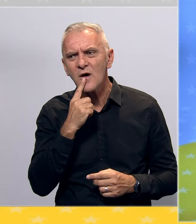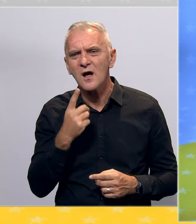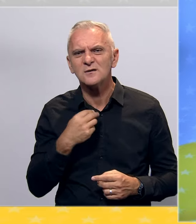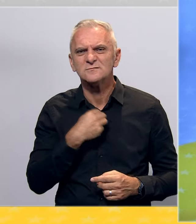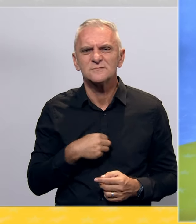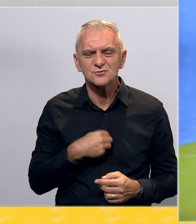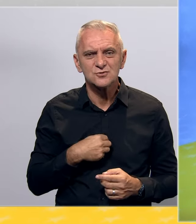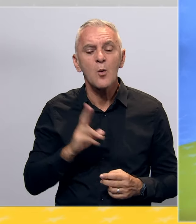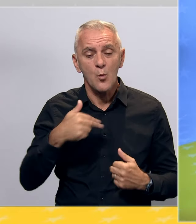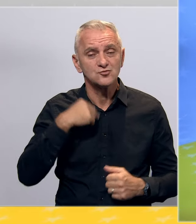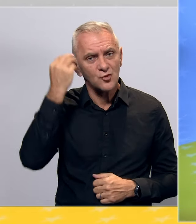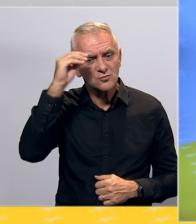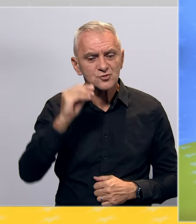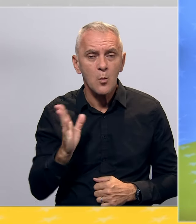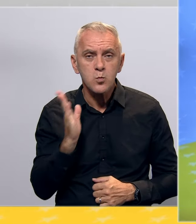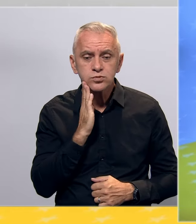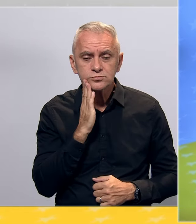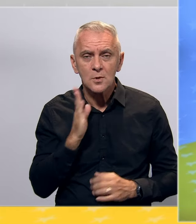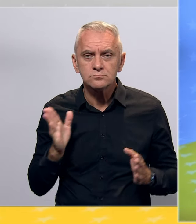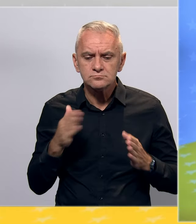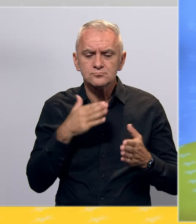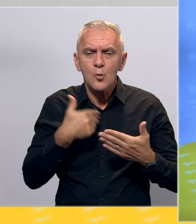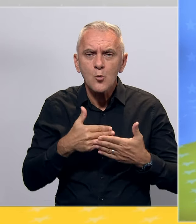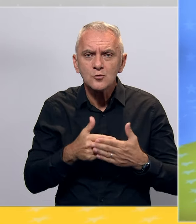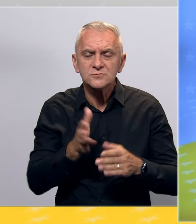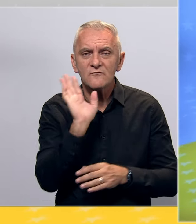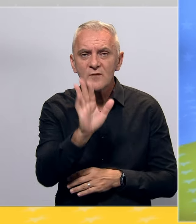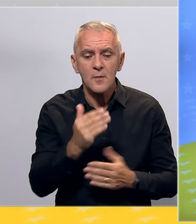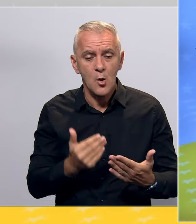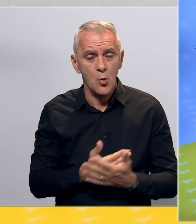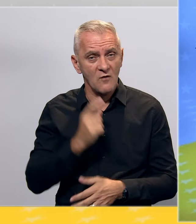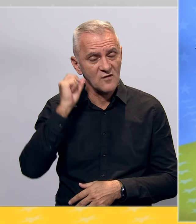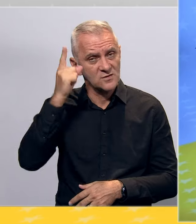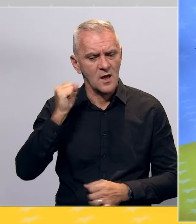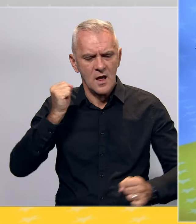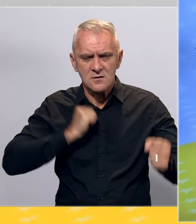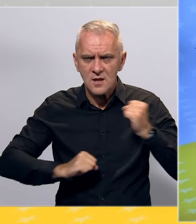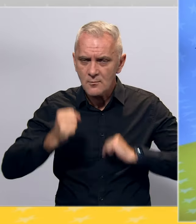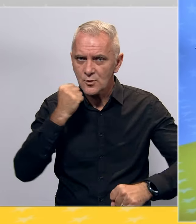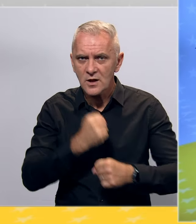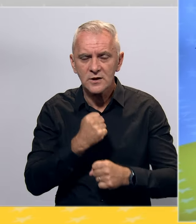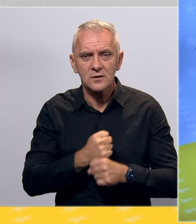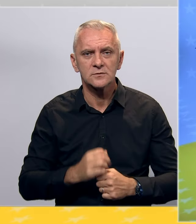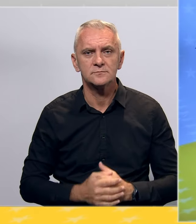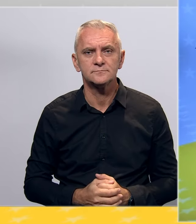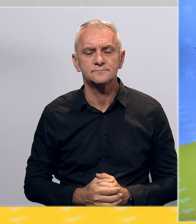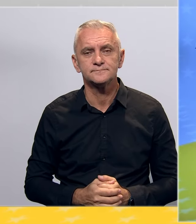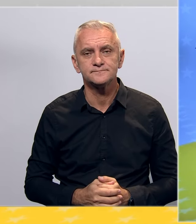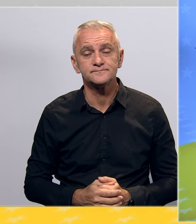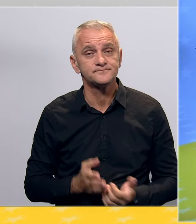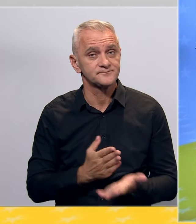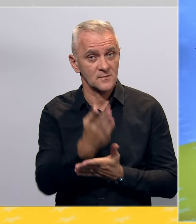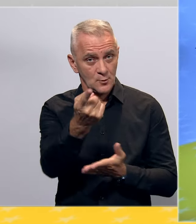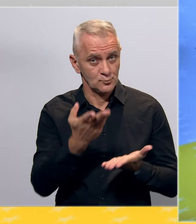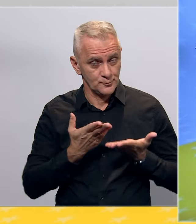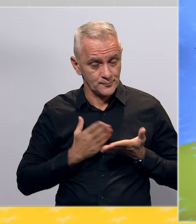Možemo obećati iskren i posvećen odnos prema vama, ali i nove ideje i napor na rad na razvoj naših lokalnih zajednica. Ako nam date